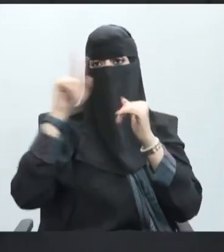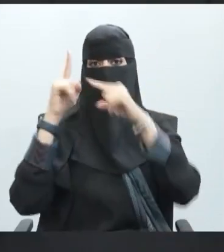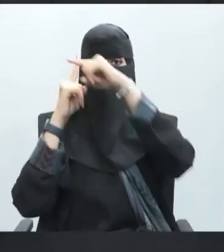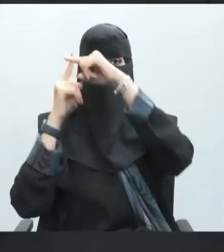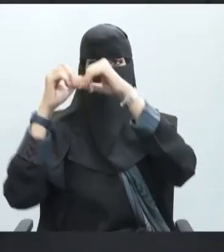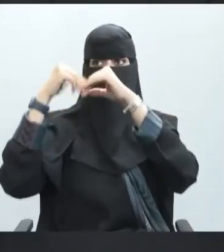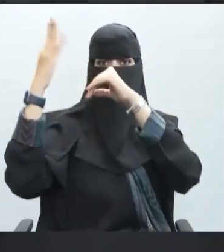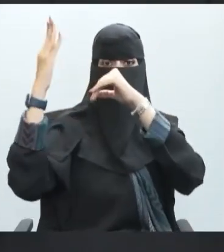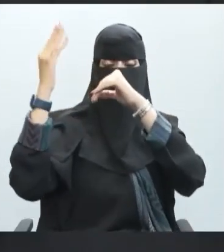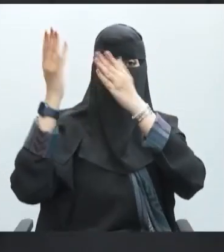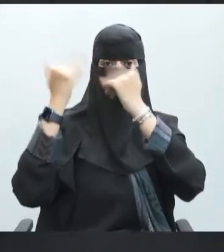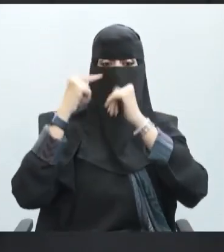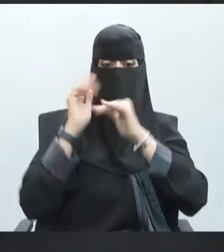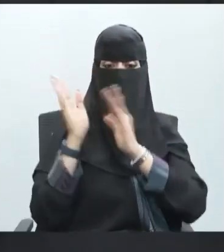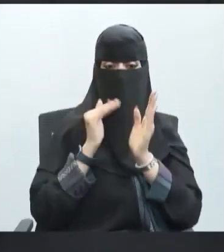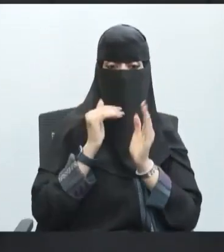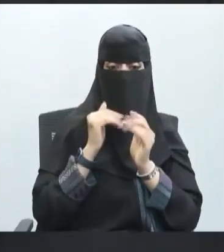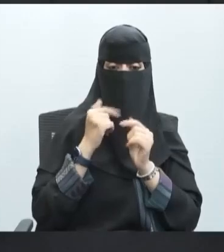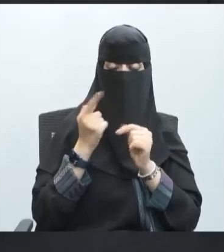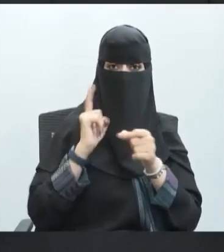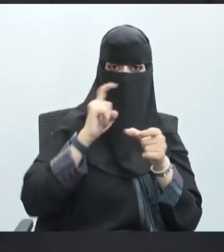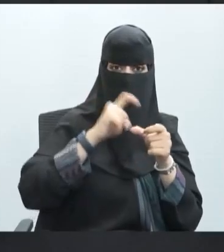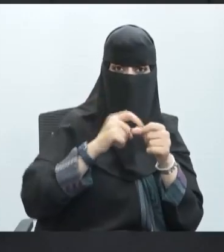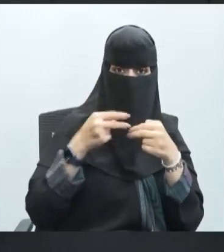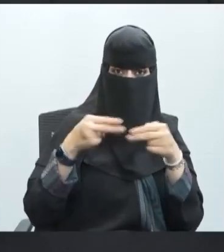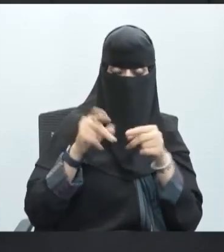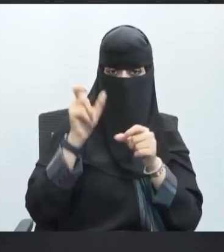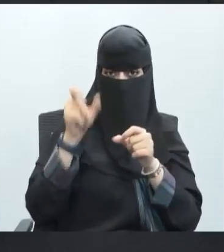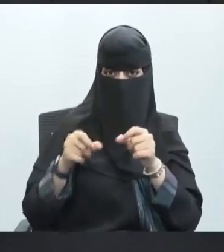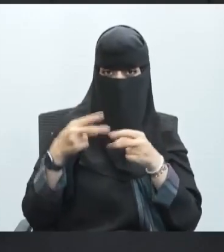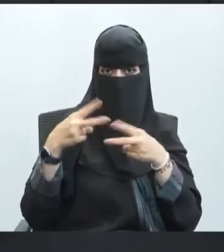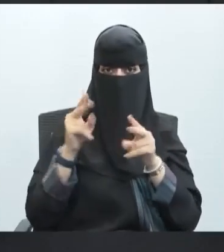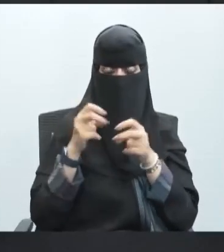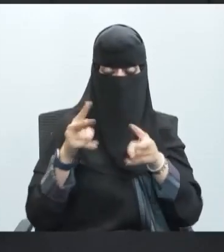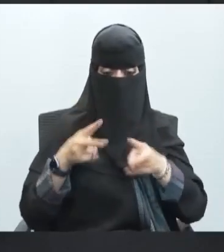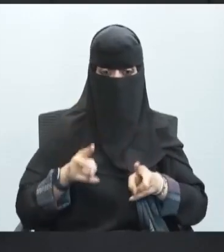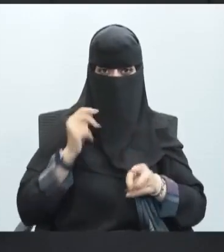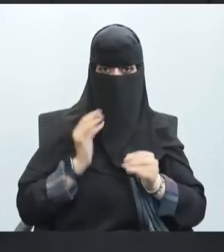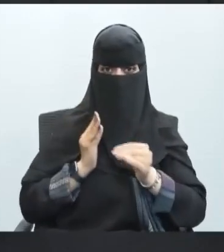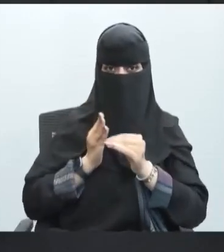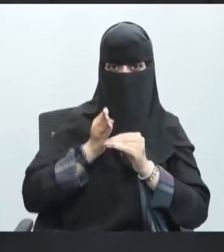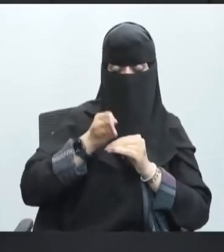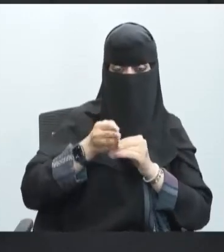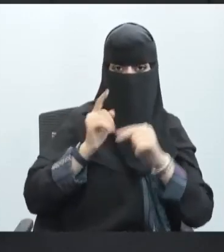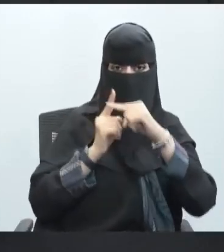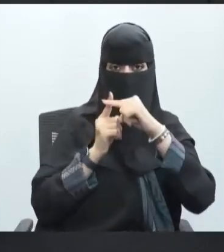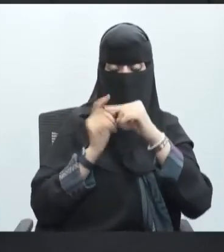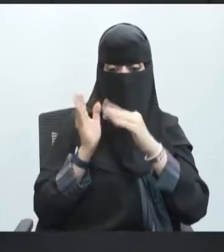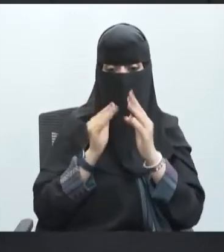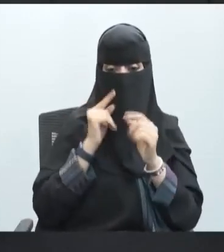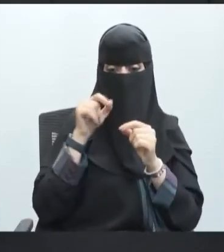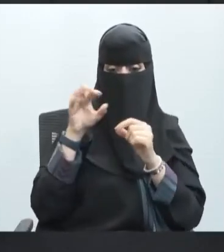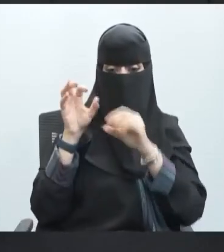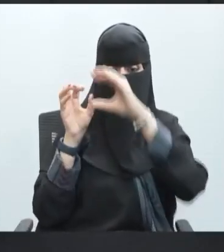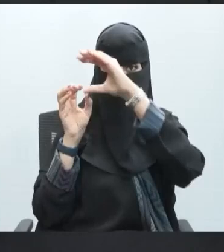صوديوم ولكن عندما نصل إلى عتبة التنبيه سوف تفتح القنوات لدخول هذا الصوديوم ويدخل